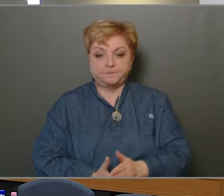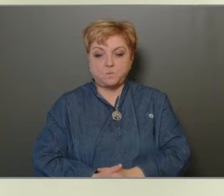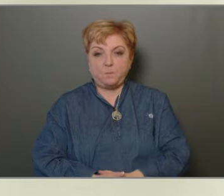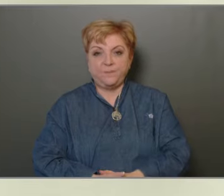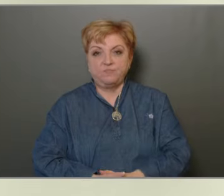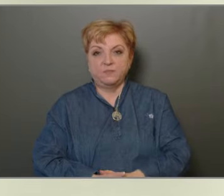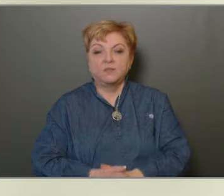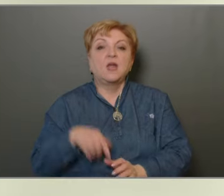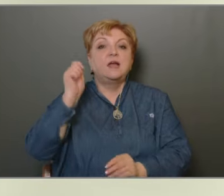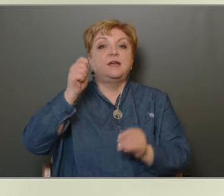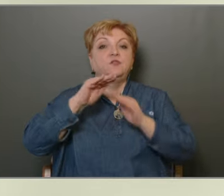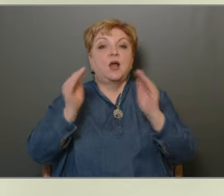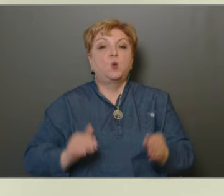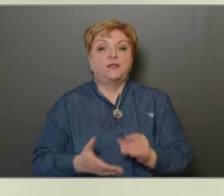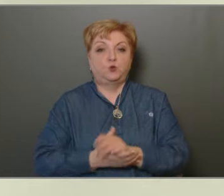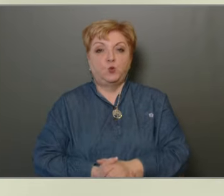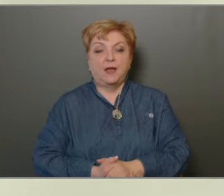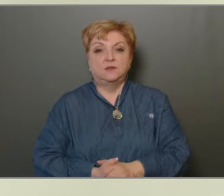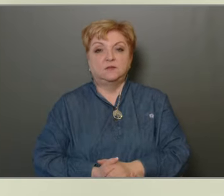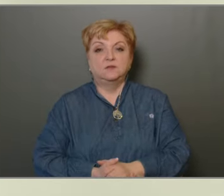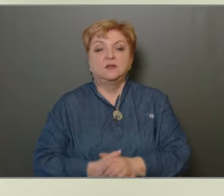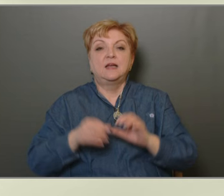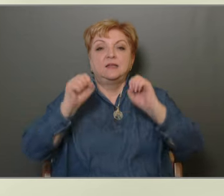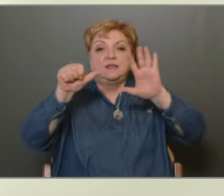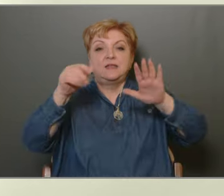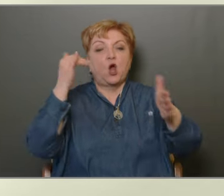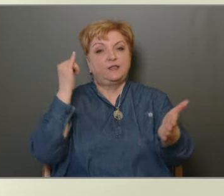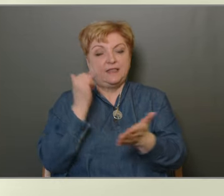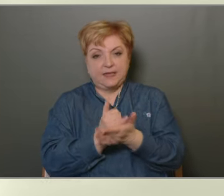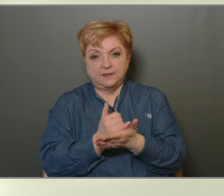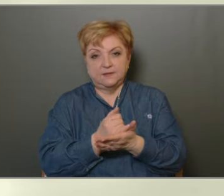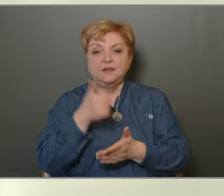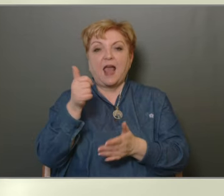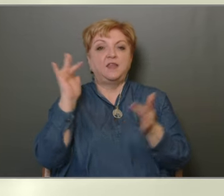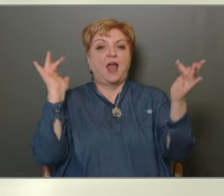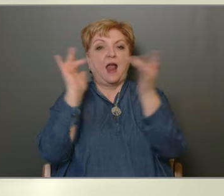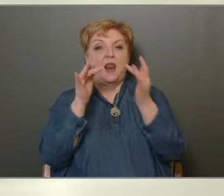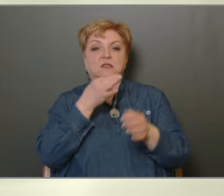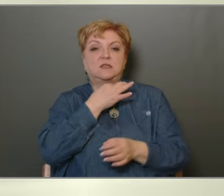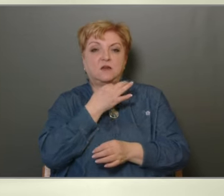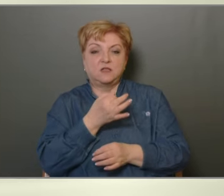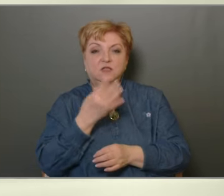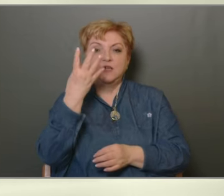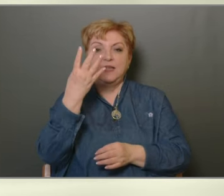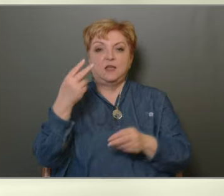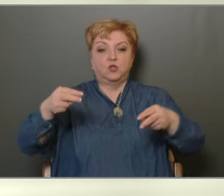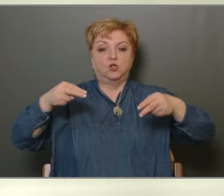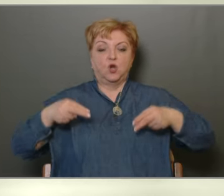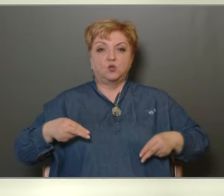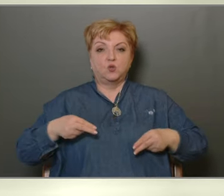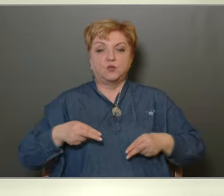Képviselő testület 16 igen, egy ellenszavazattal és négy